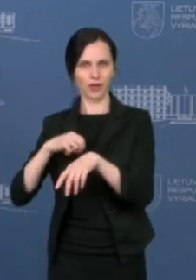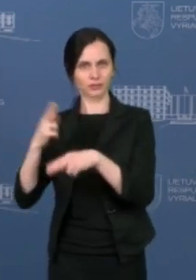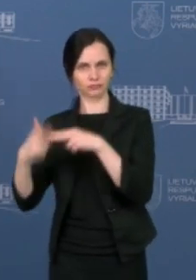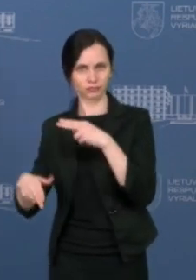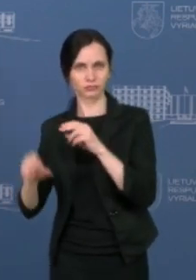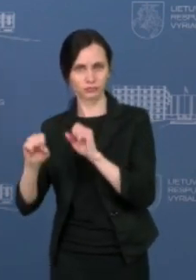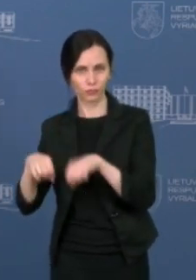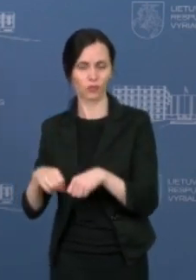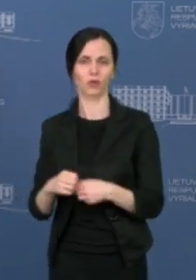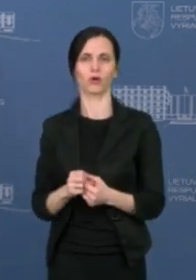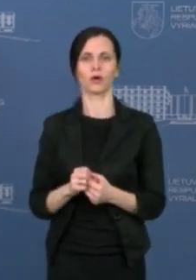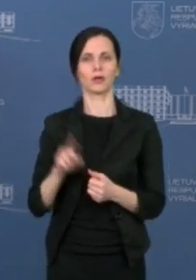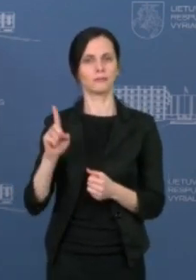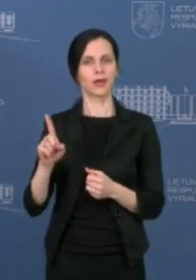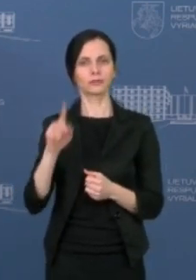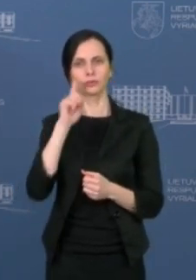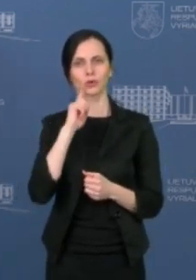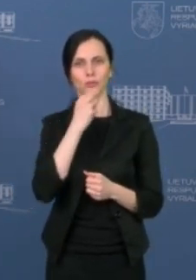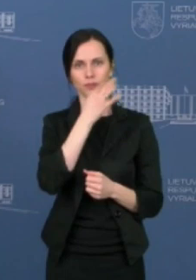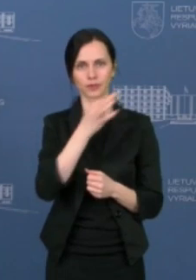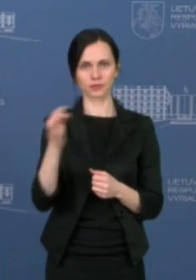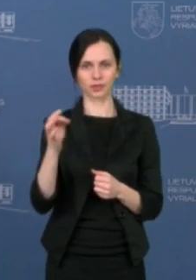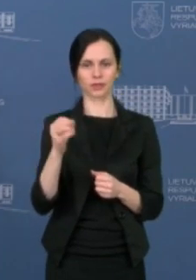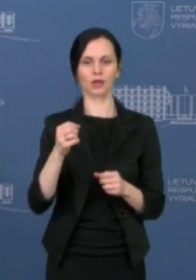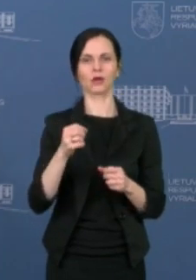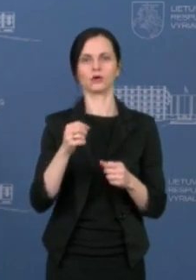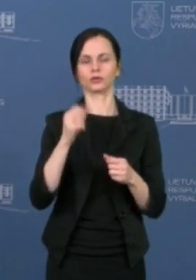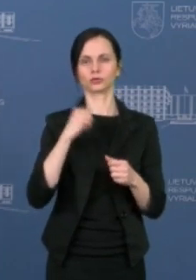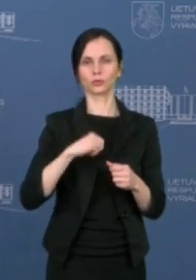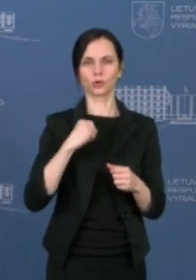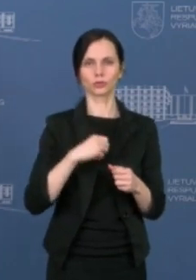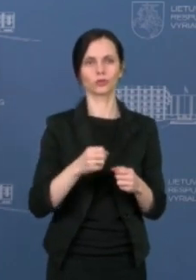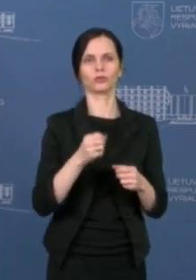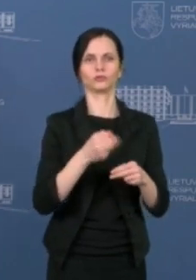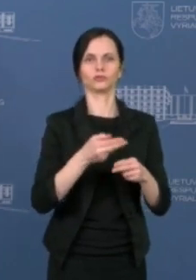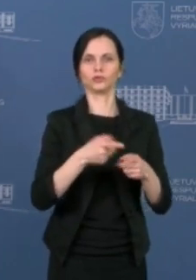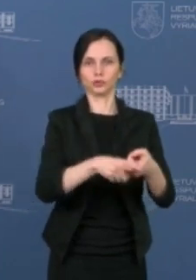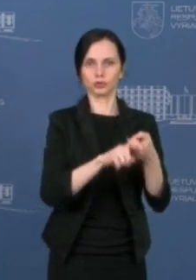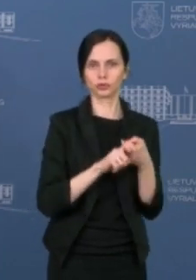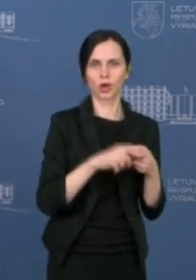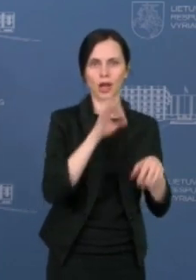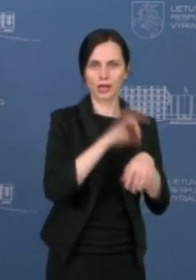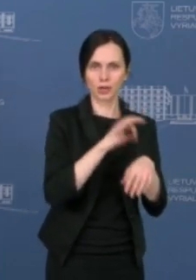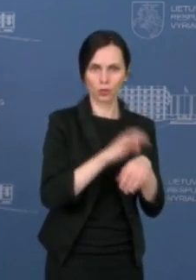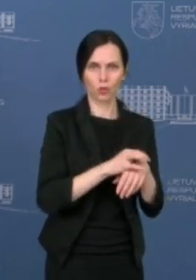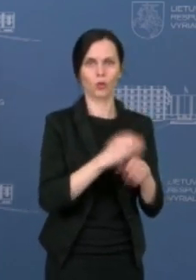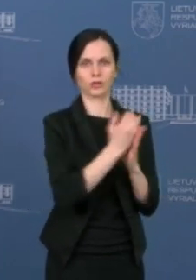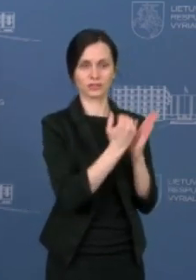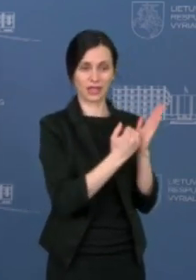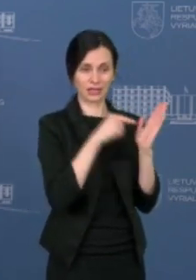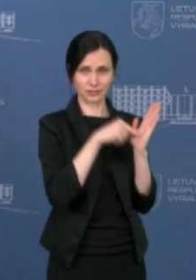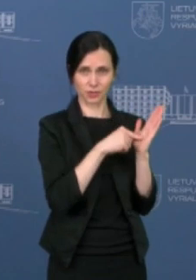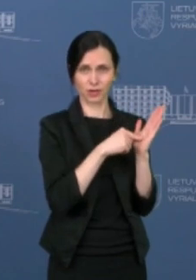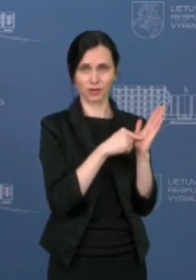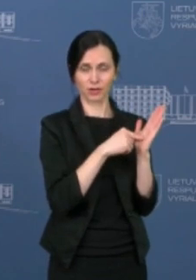Tai tiesiog norėčiau pasakyti, kad pagal žmonių užkrečiamų lygų profilaktikos ir kontrolės įstatymą šie